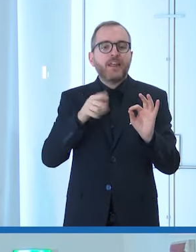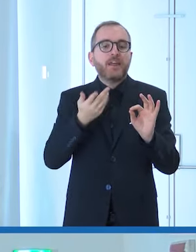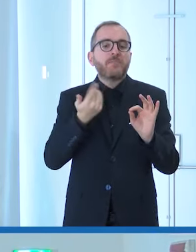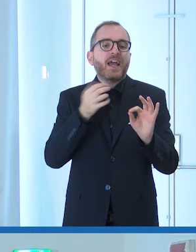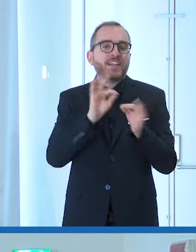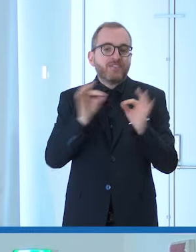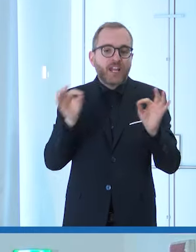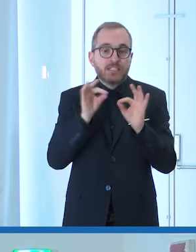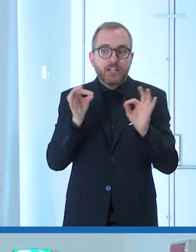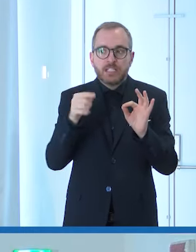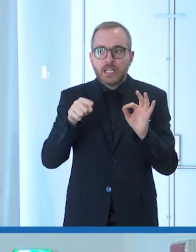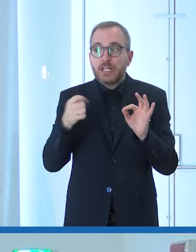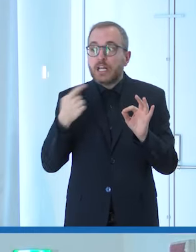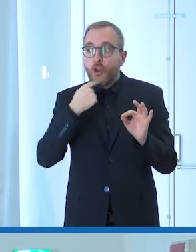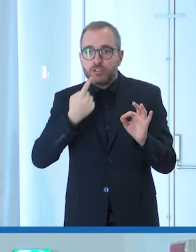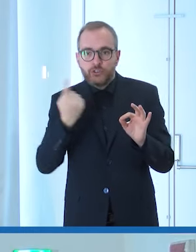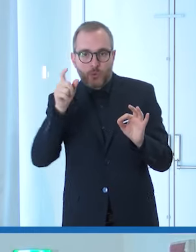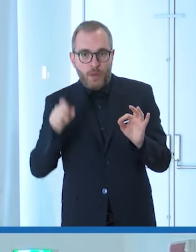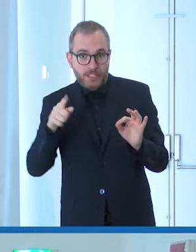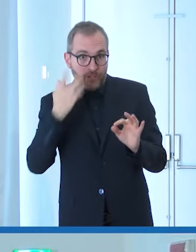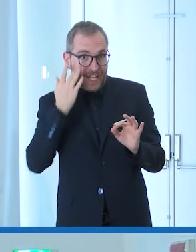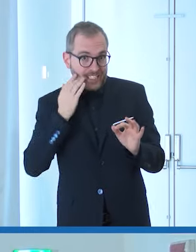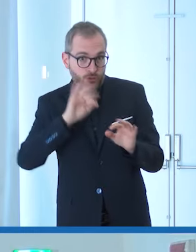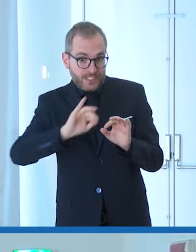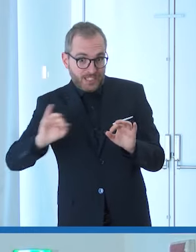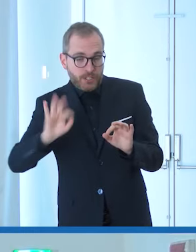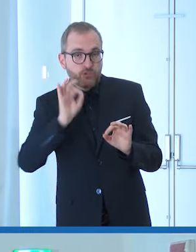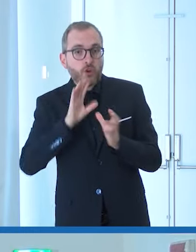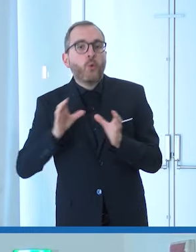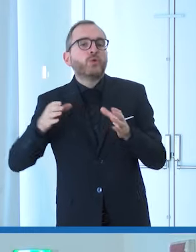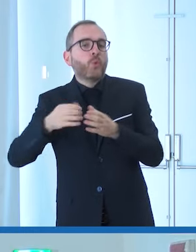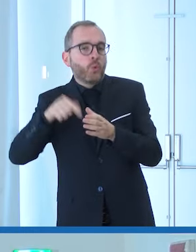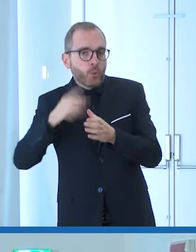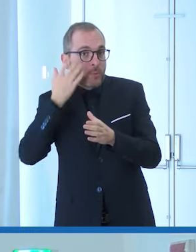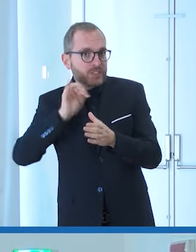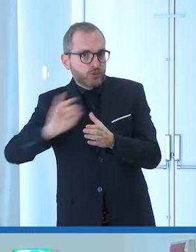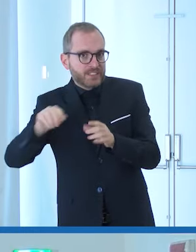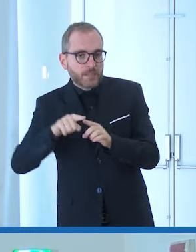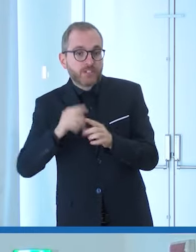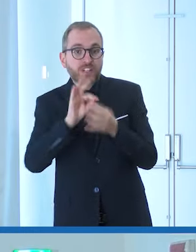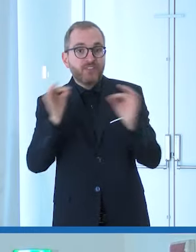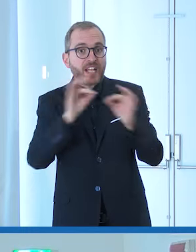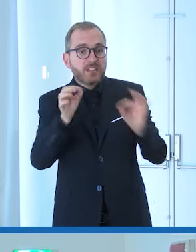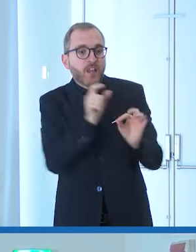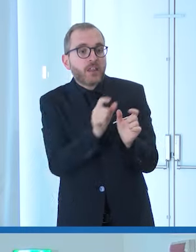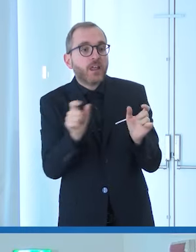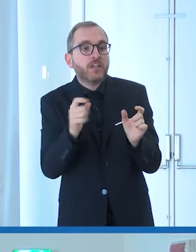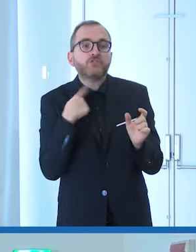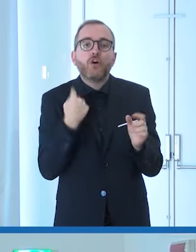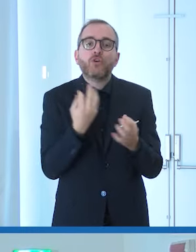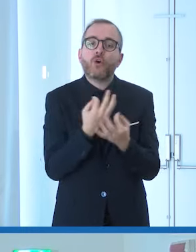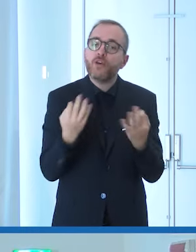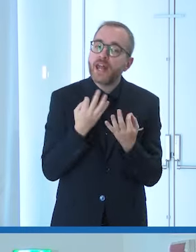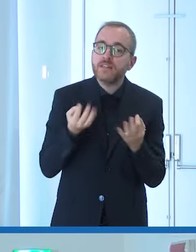possa essere a rischio di discriminazione o all'interno di un gruppo che sia a rischio di discriminazione siano per forza corrette e rispettose della